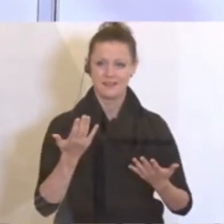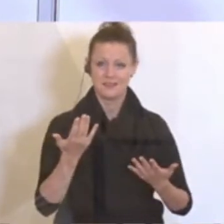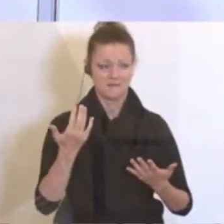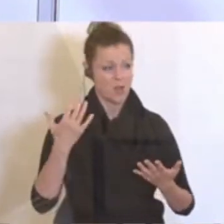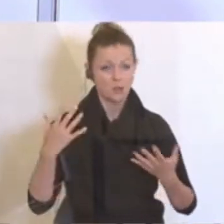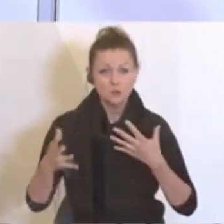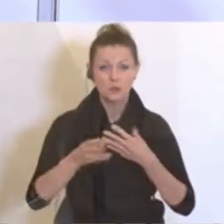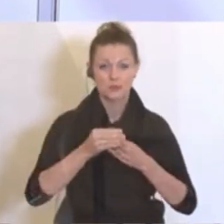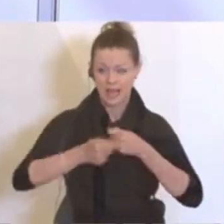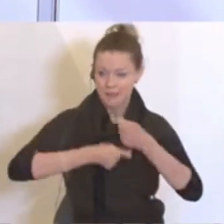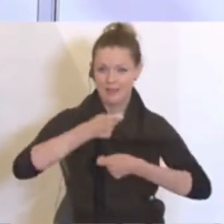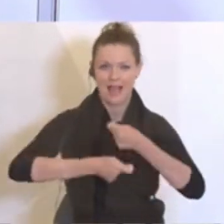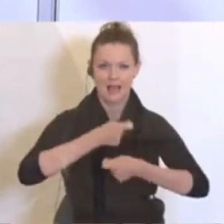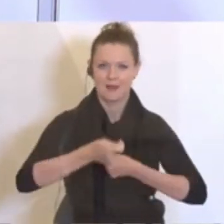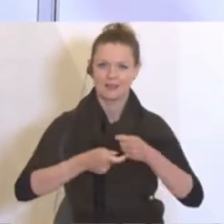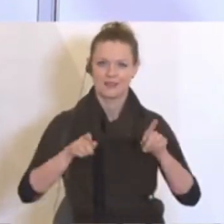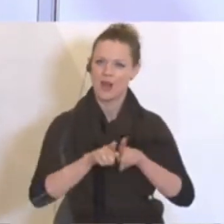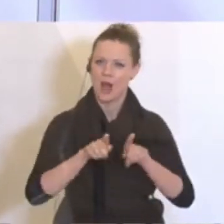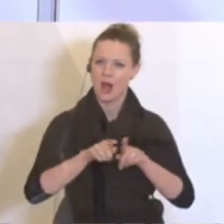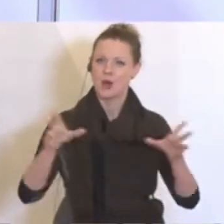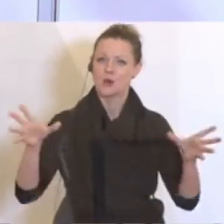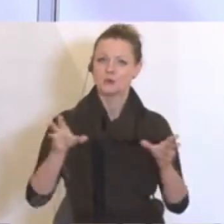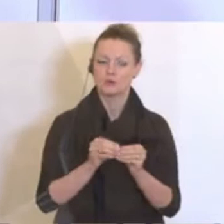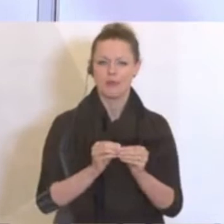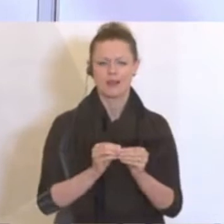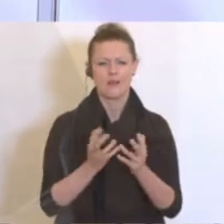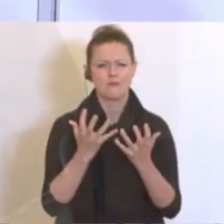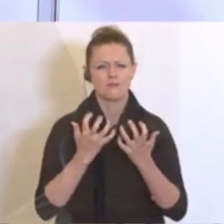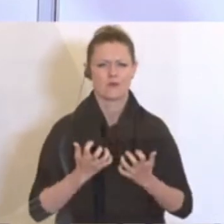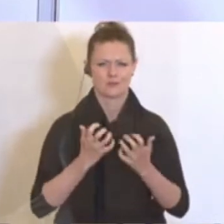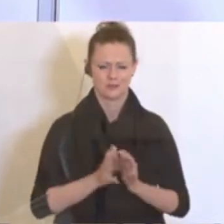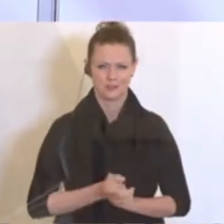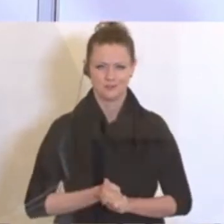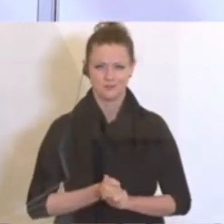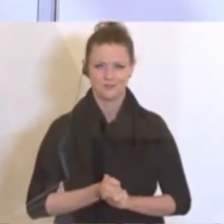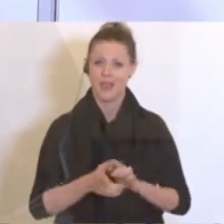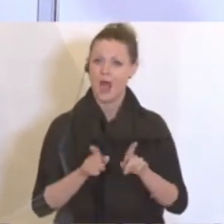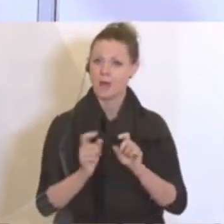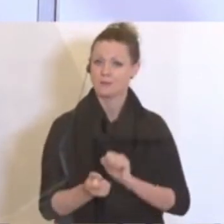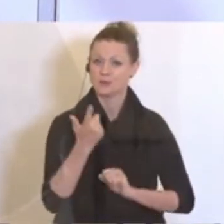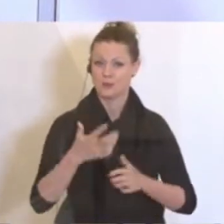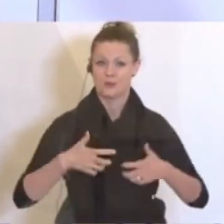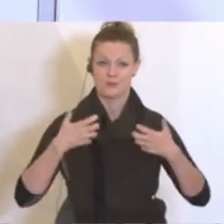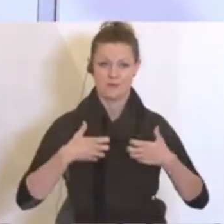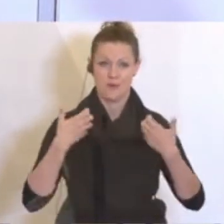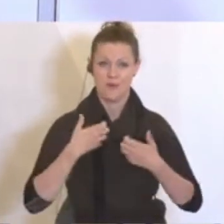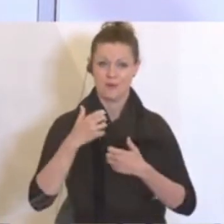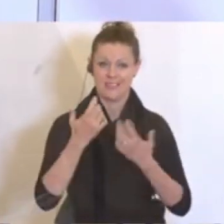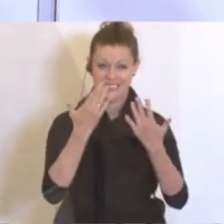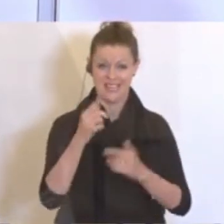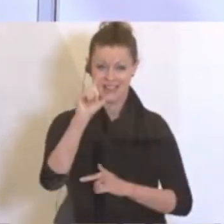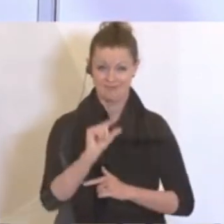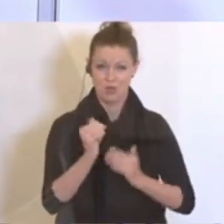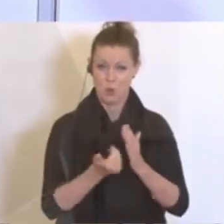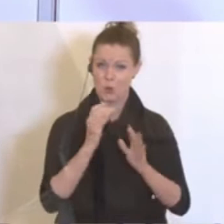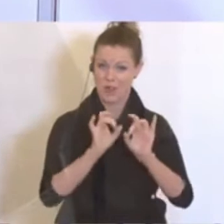erarbeitet haben, sondern ja auch gemeinsam herbeigesehnt haben. Ganz besonders freut mich auch, dass diese niedrige Zahl der